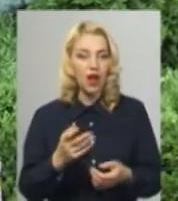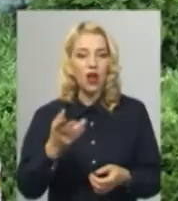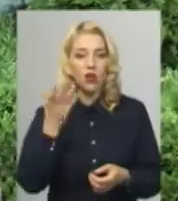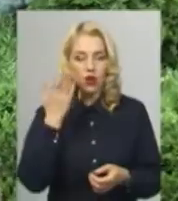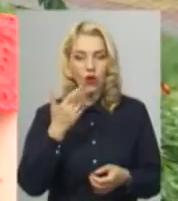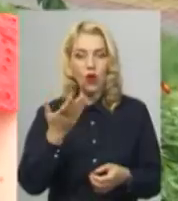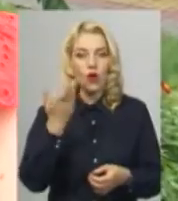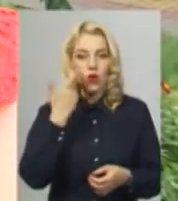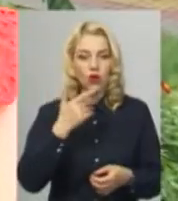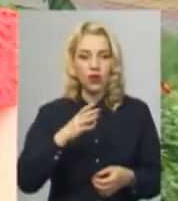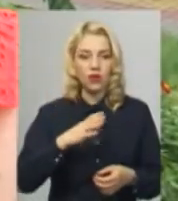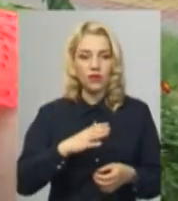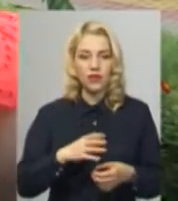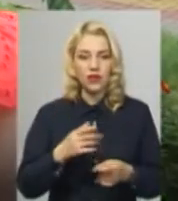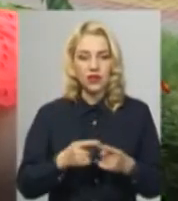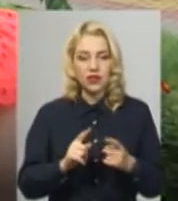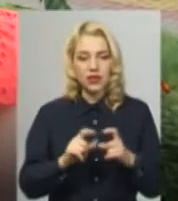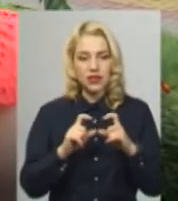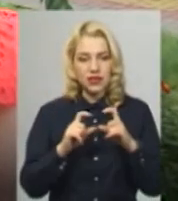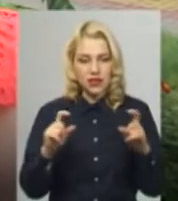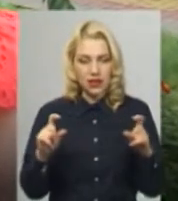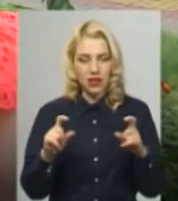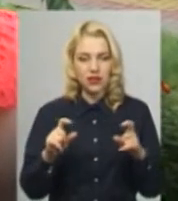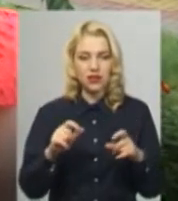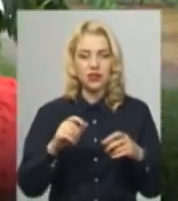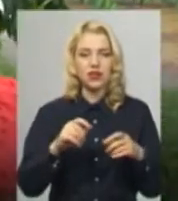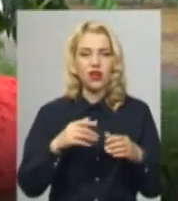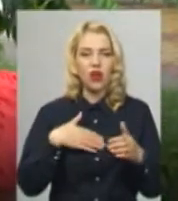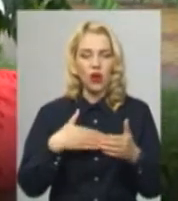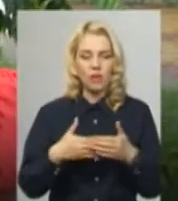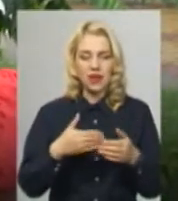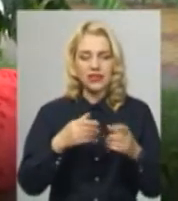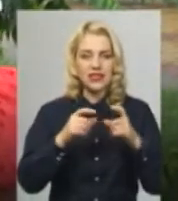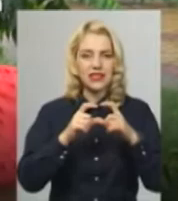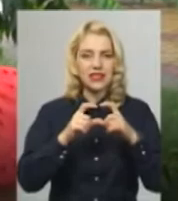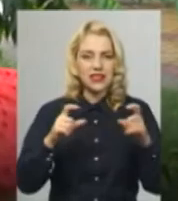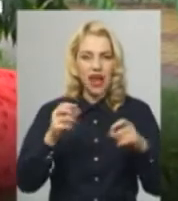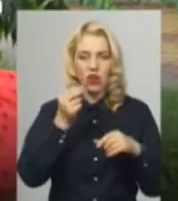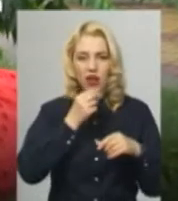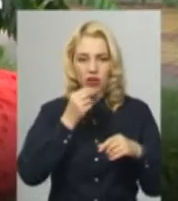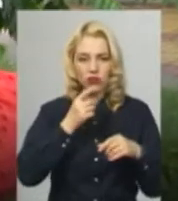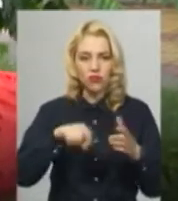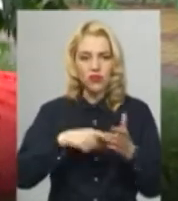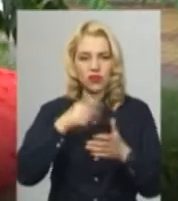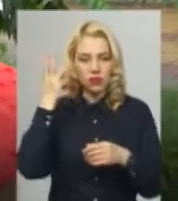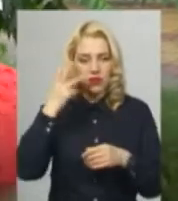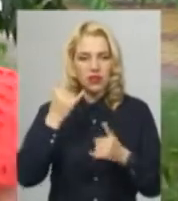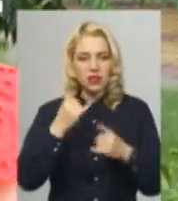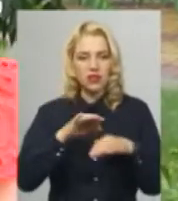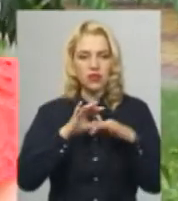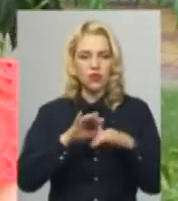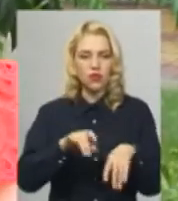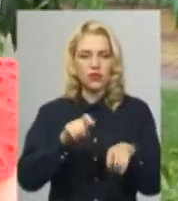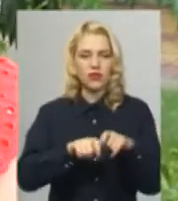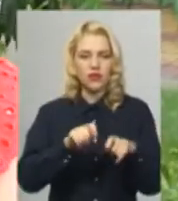взаєвники відбирали заяву. З приводу роботи закладу громадського харчування, який розташований в місті Хмельницькому, наразі проходить перевірка за